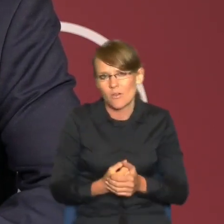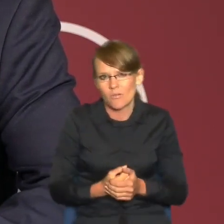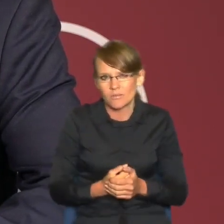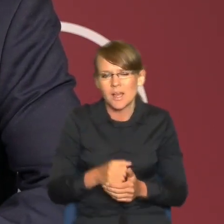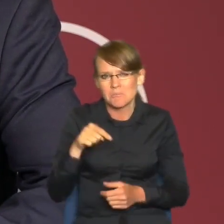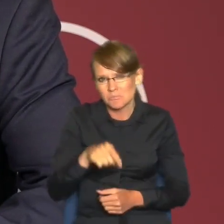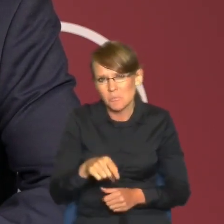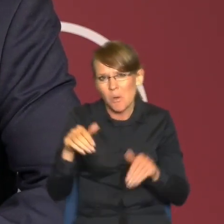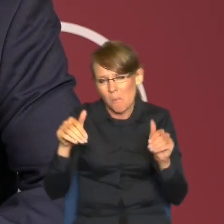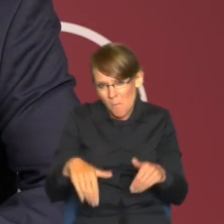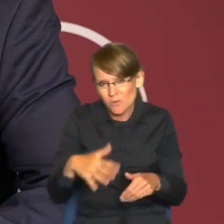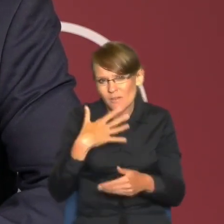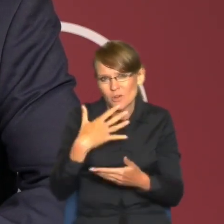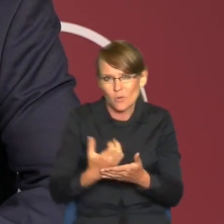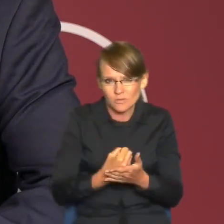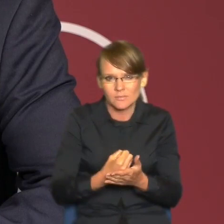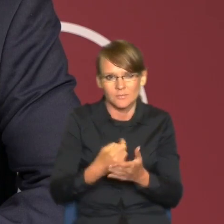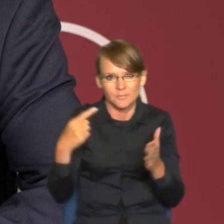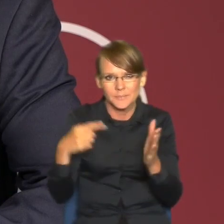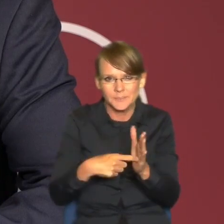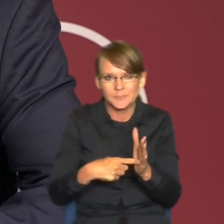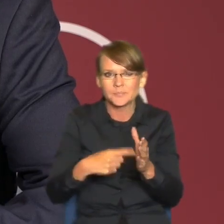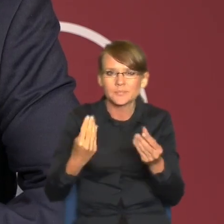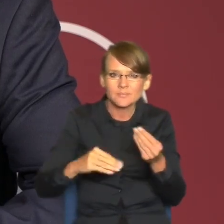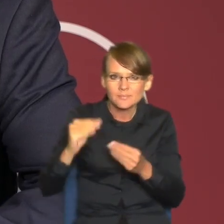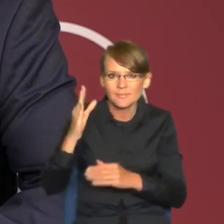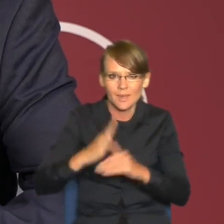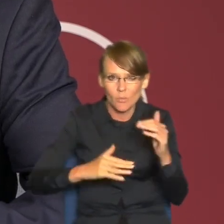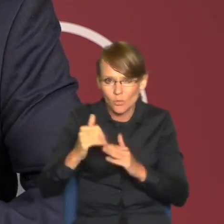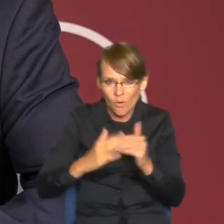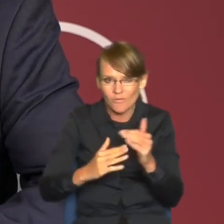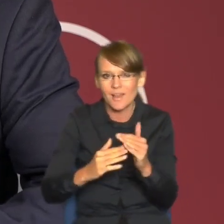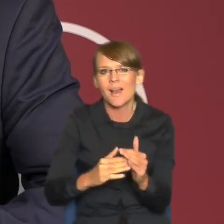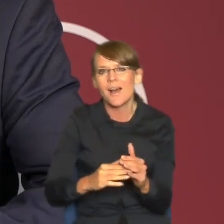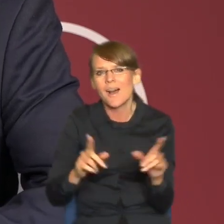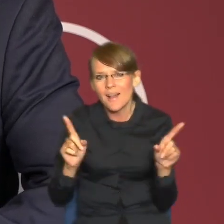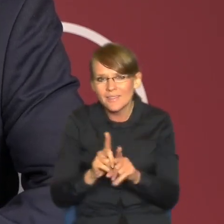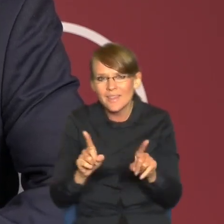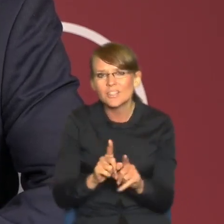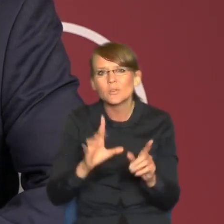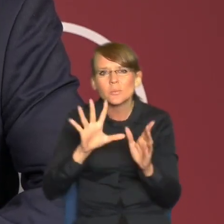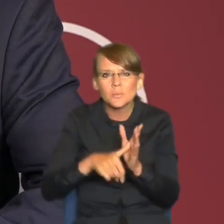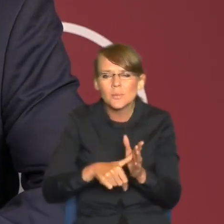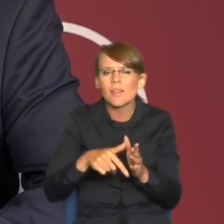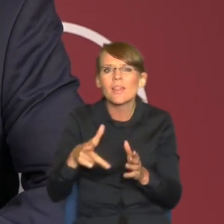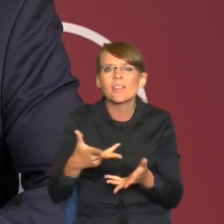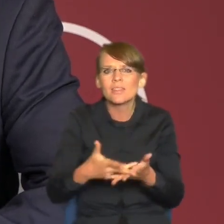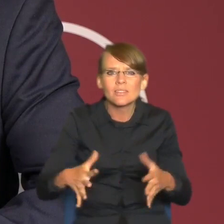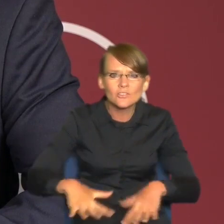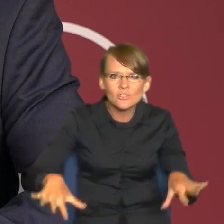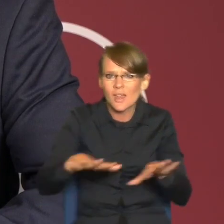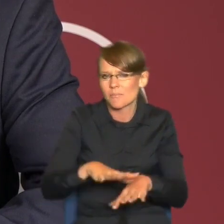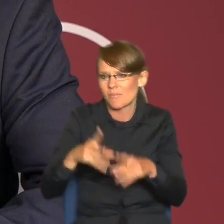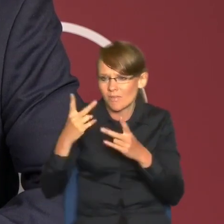można wykorzystać w celu intensyfikacji zabudowy, ale różne takie właśnie ugory miejskie. Tego jest dosyć dużo w naszych